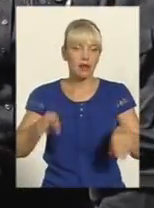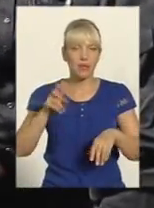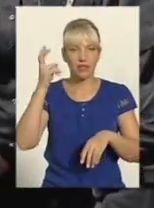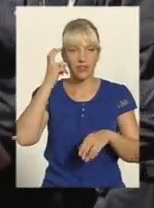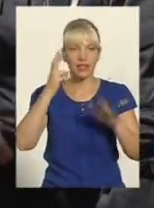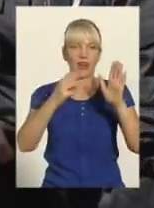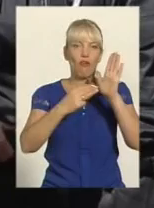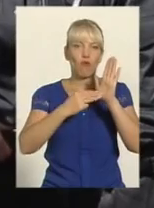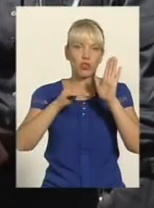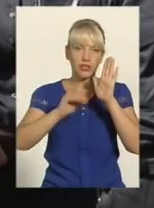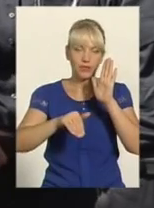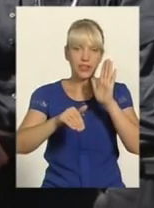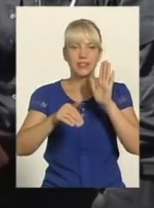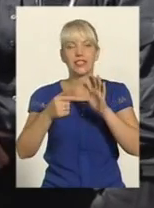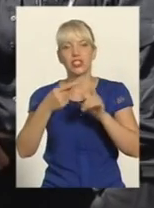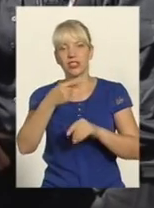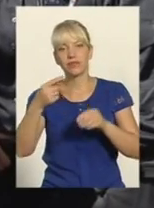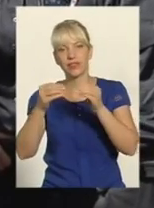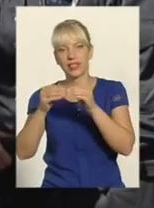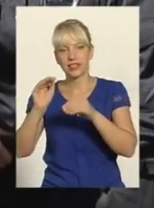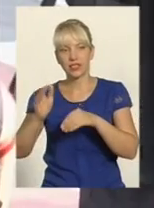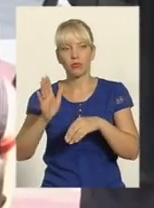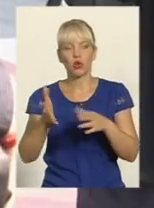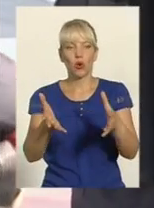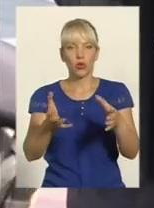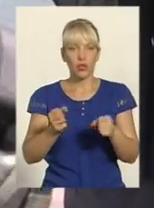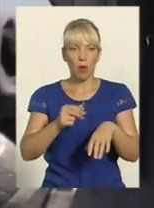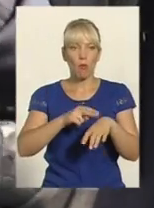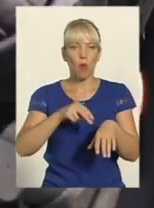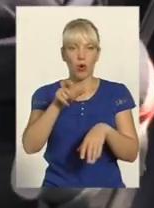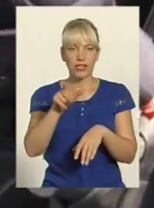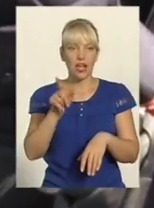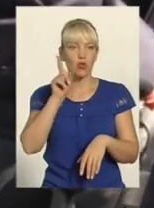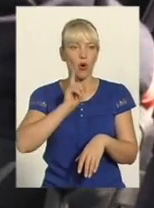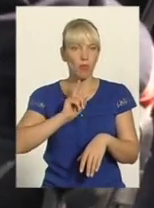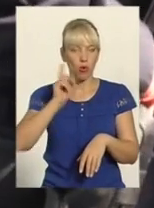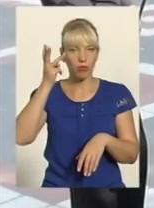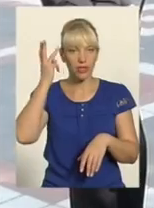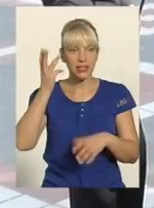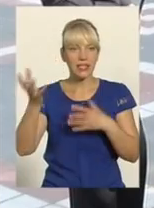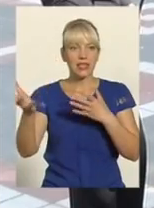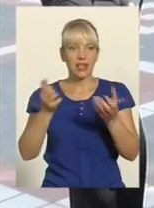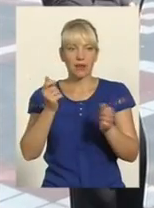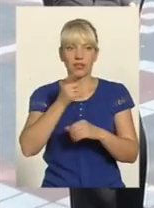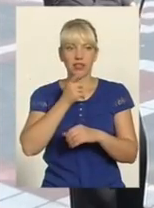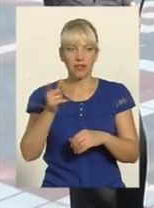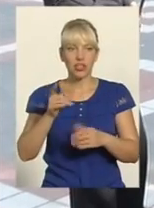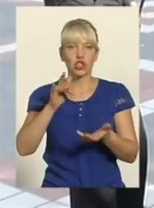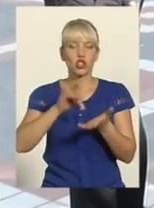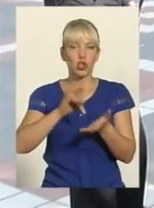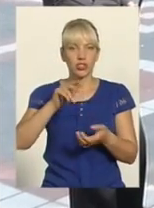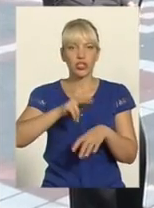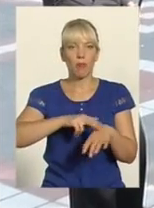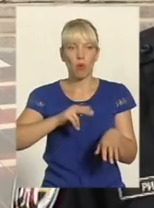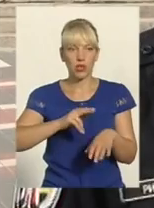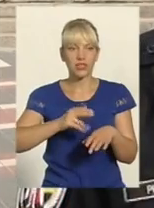8 до 10 тисяч буде отримувати поліцейський А допоки Хмельницькому набір триває, столичні поліцейські своїм майбутнім